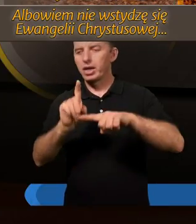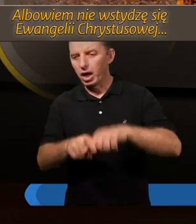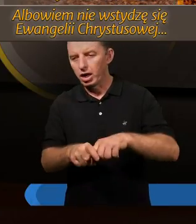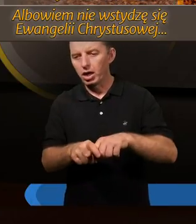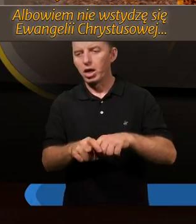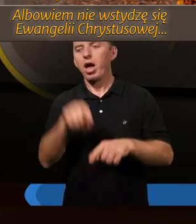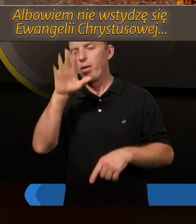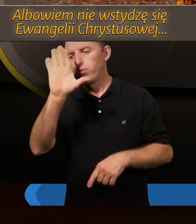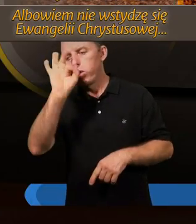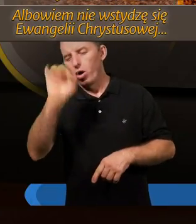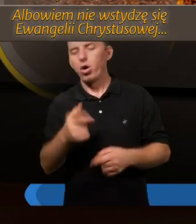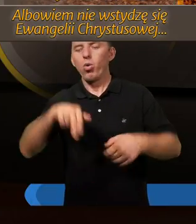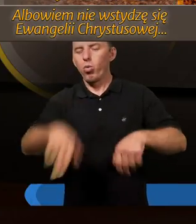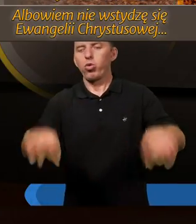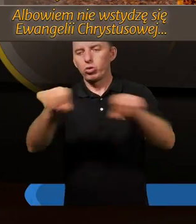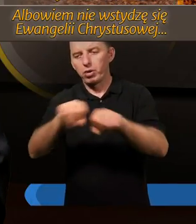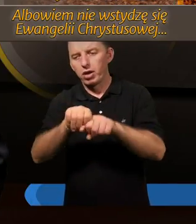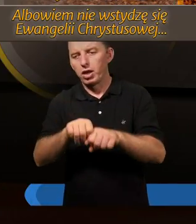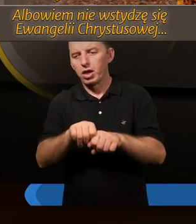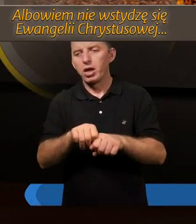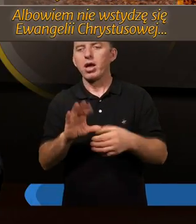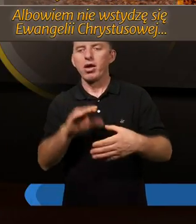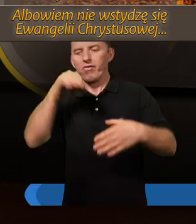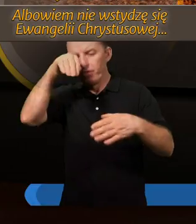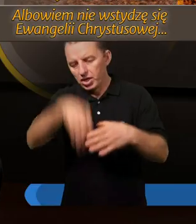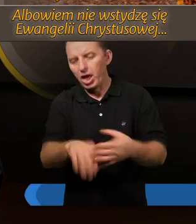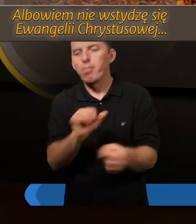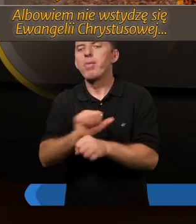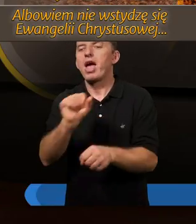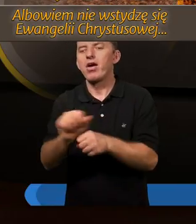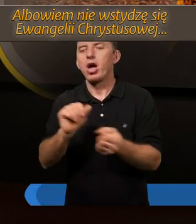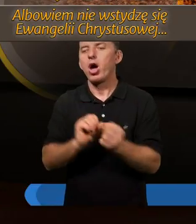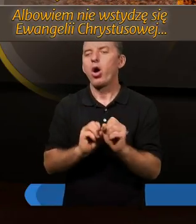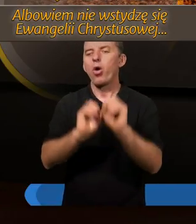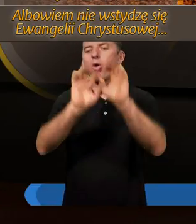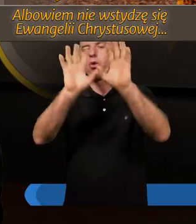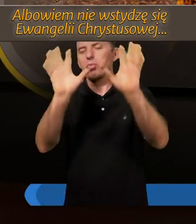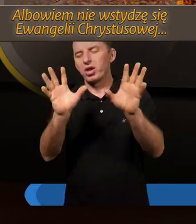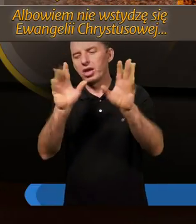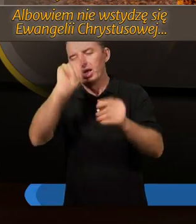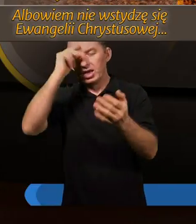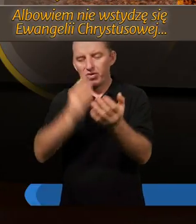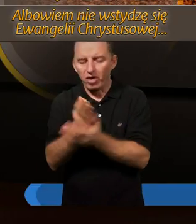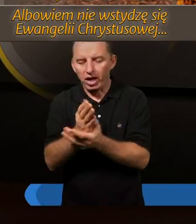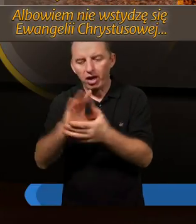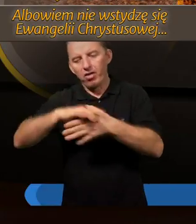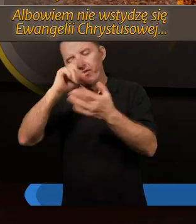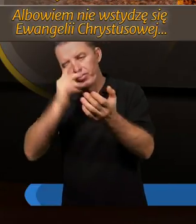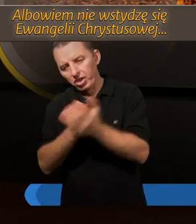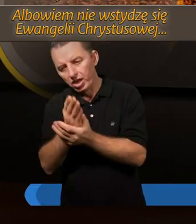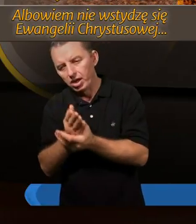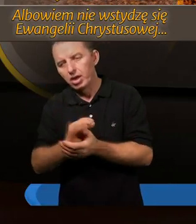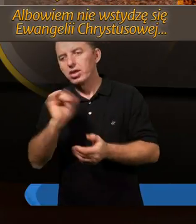bo usprawiedliwienie Boże w niej bywa objawiona z wiary, wiarem.